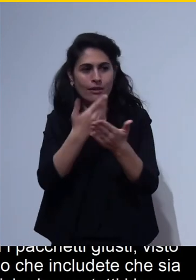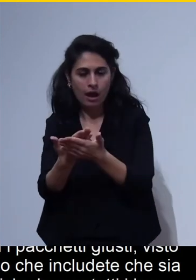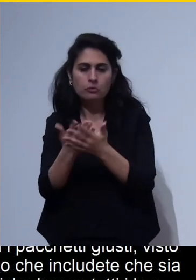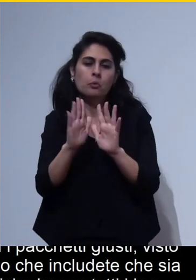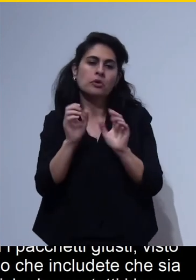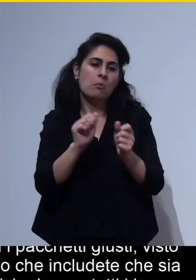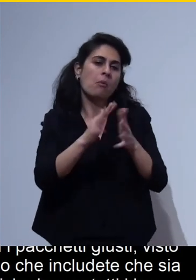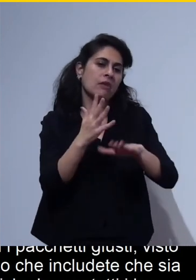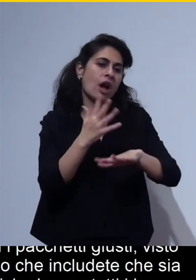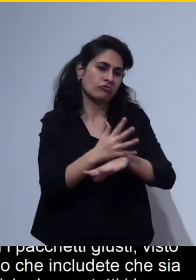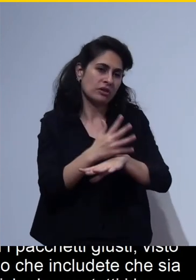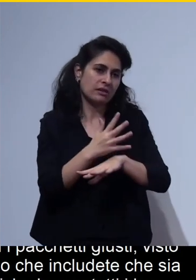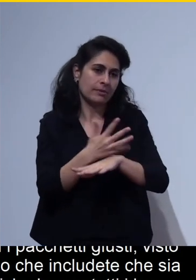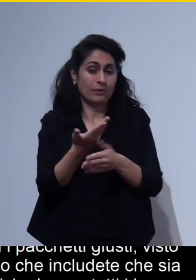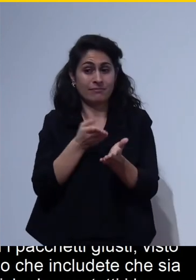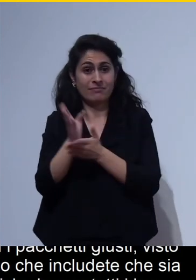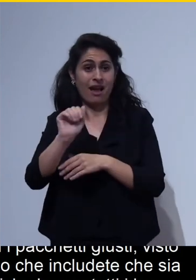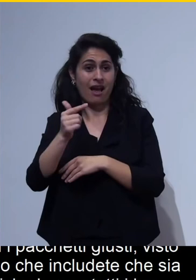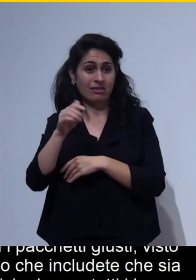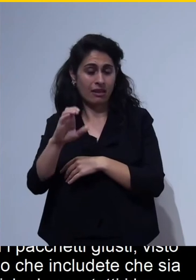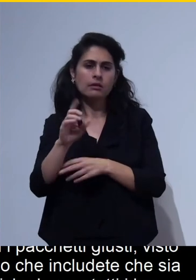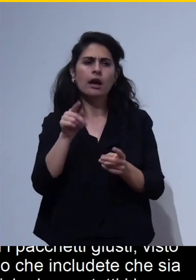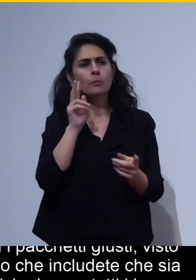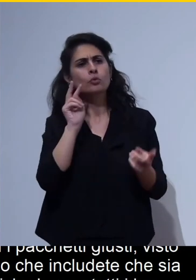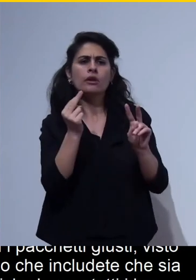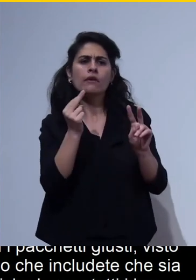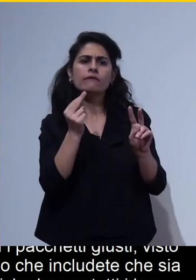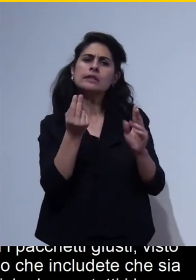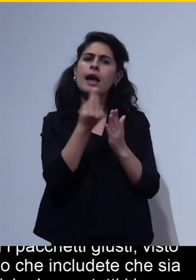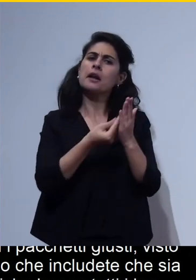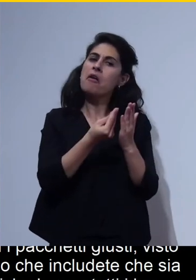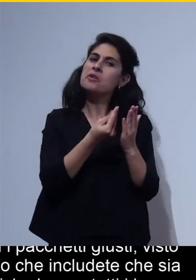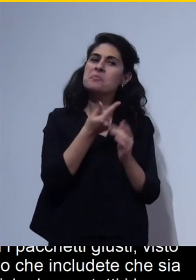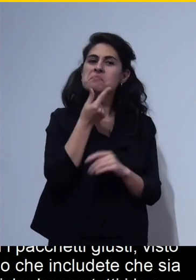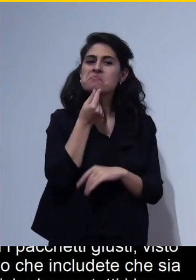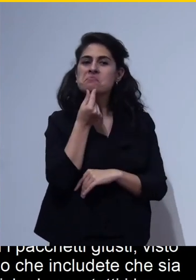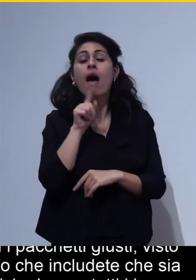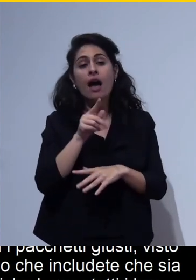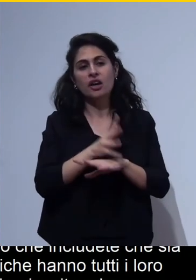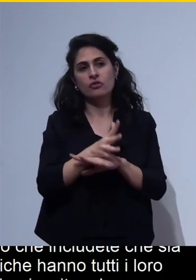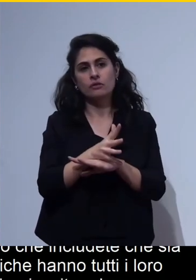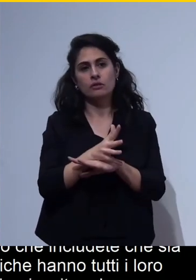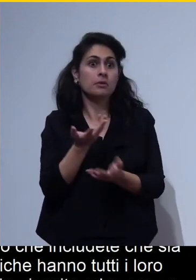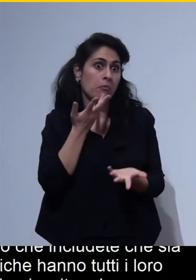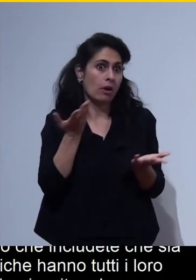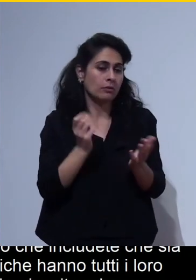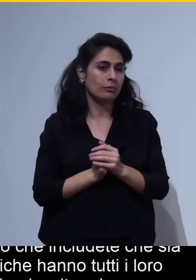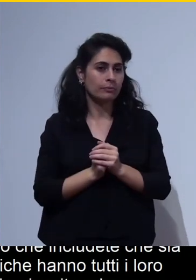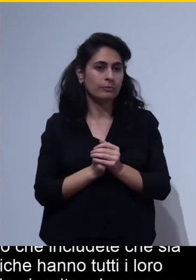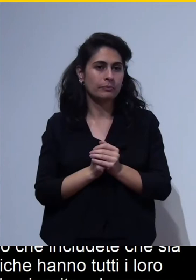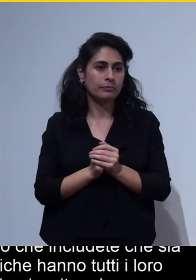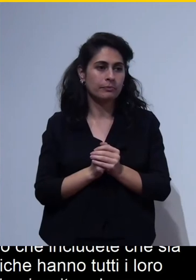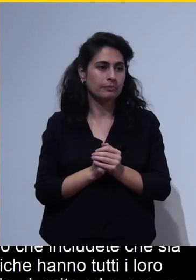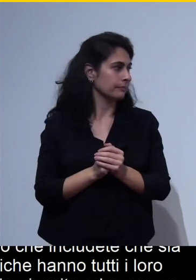riuscite ad avere un prodotto graficamente molto gradevole e anche accessibile volendo era proprio